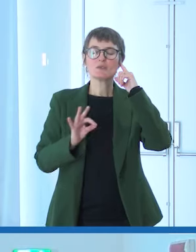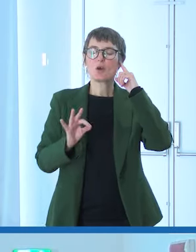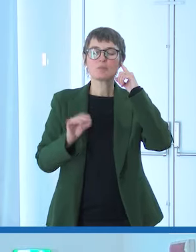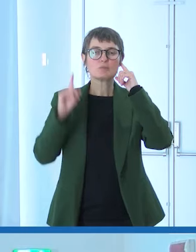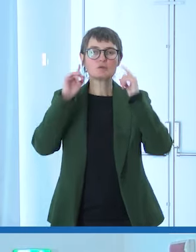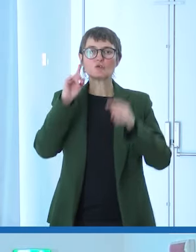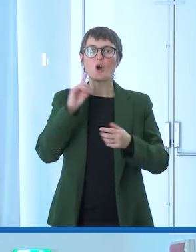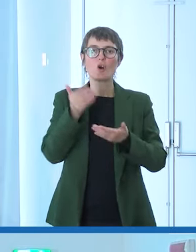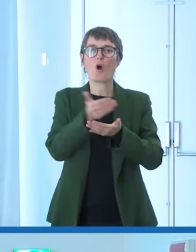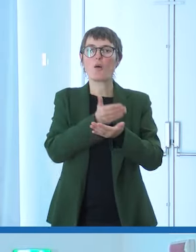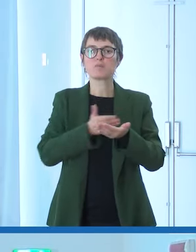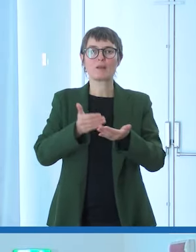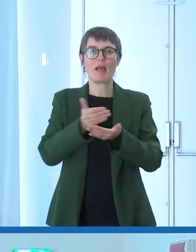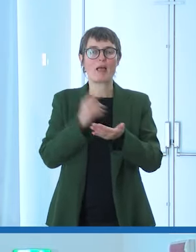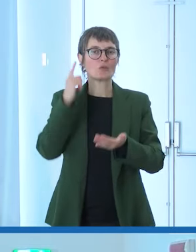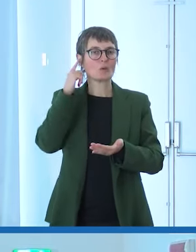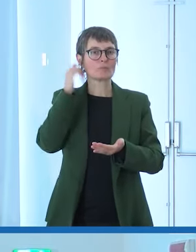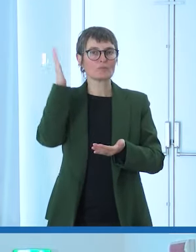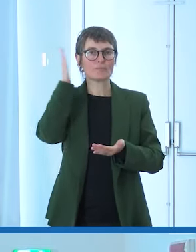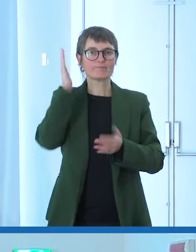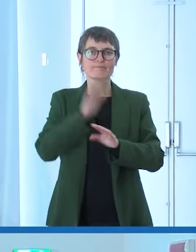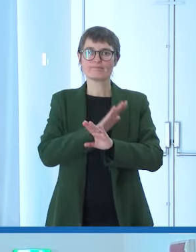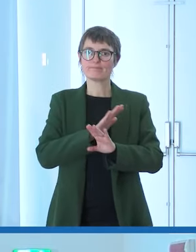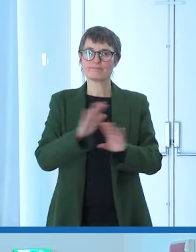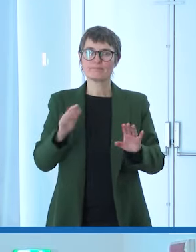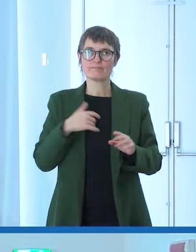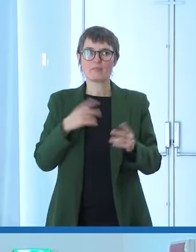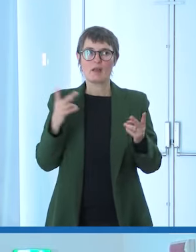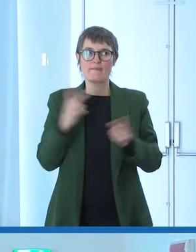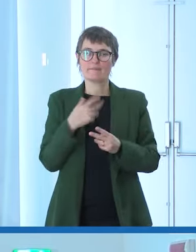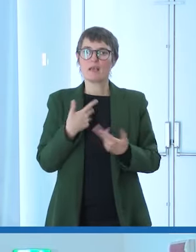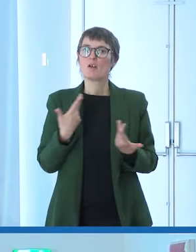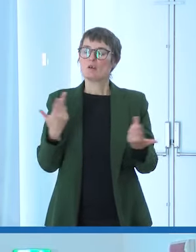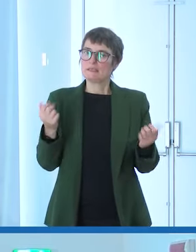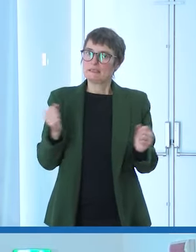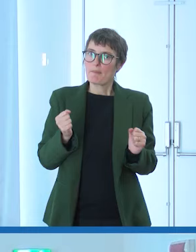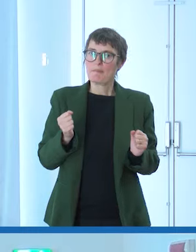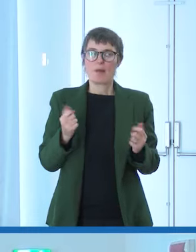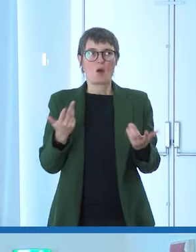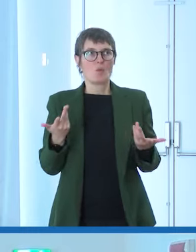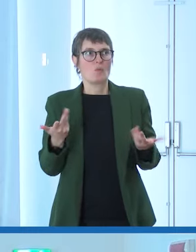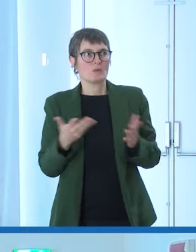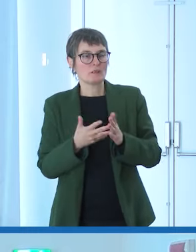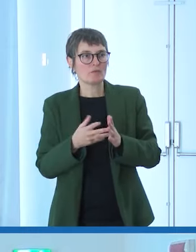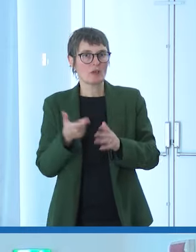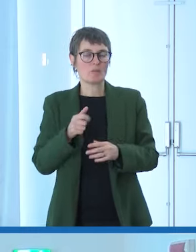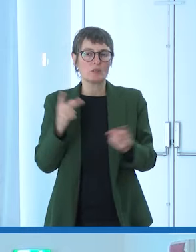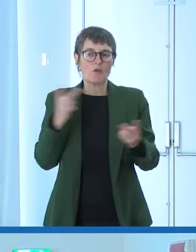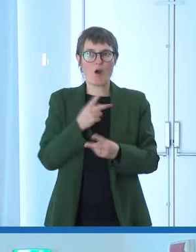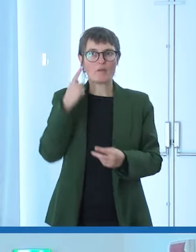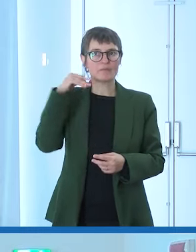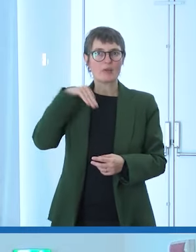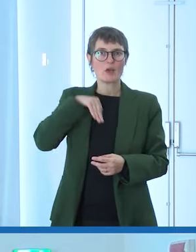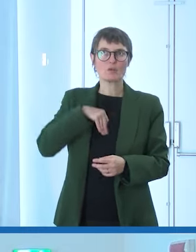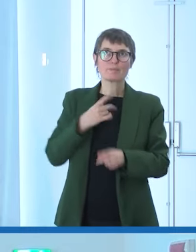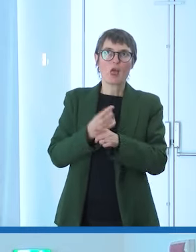ho sconcerto e paura per quanto dovesse essere pronto a questo evento a questa circostanza non si arriva mai pronti l'ho